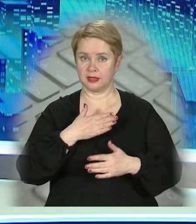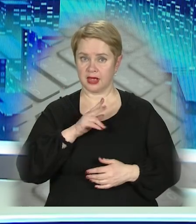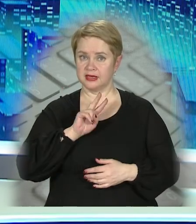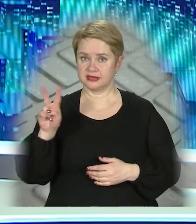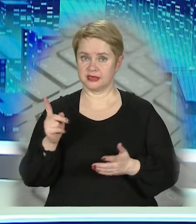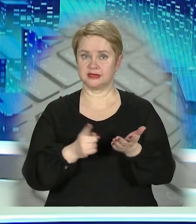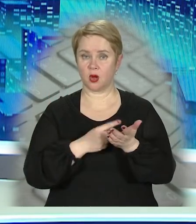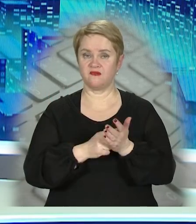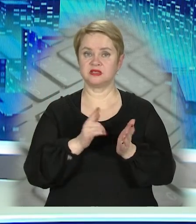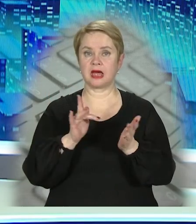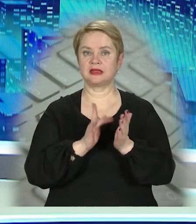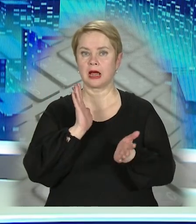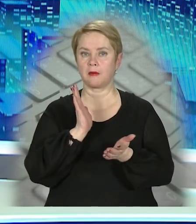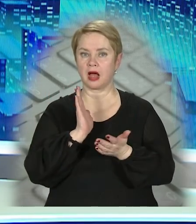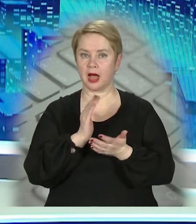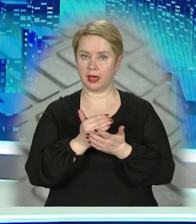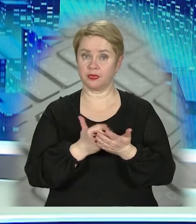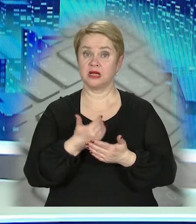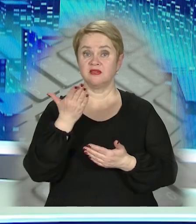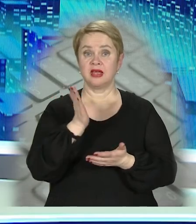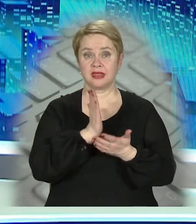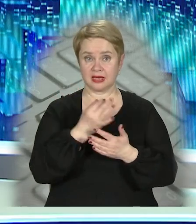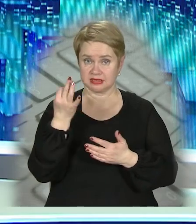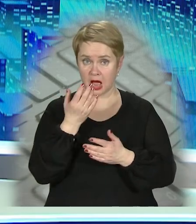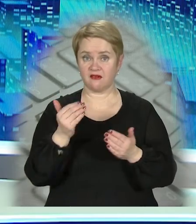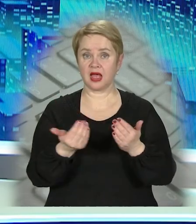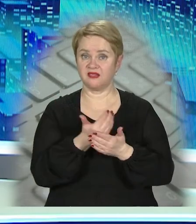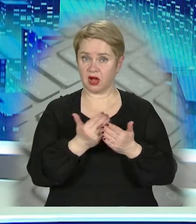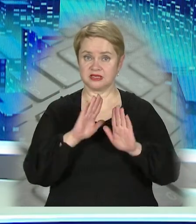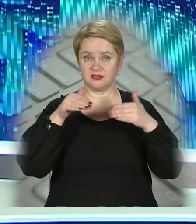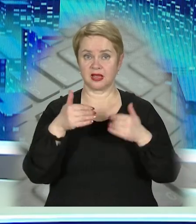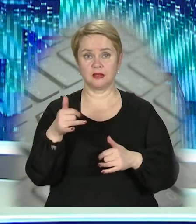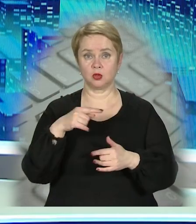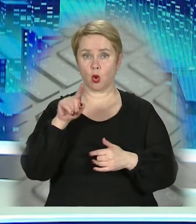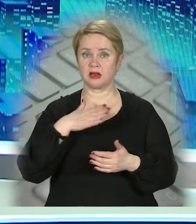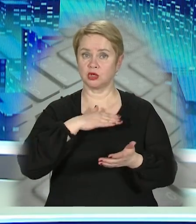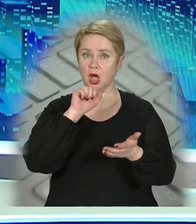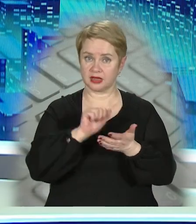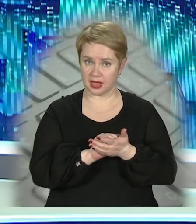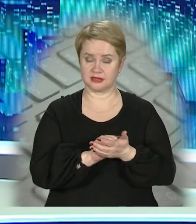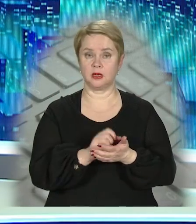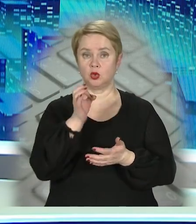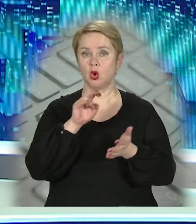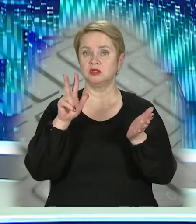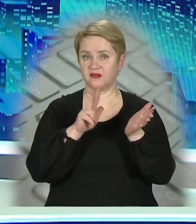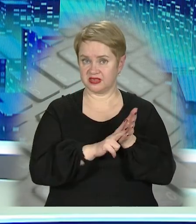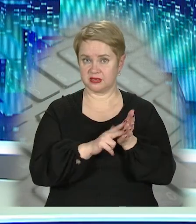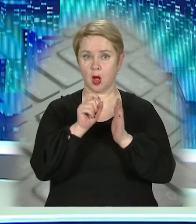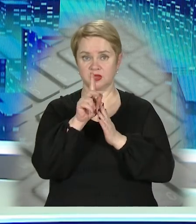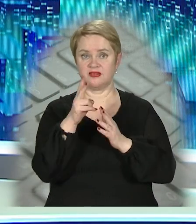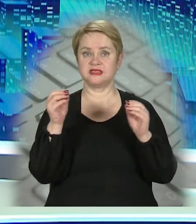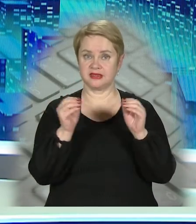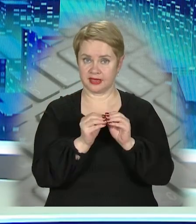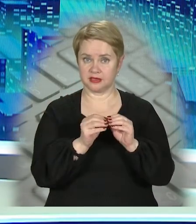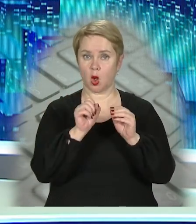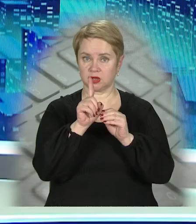на нашому сайті, на сторінці у Фейсбук та у Телеграм-каналі. Якщо у вас є цікава інформація, звертайтеся на номер нашої редакції 098 11